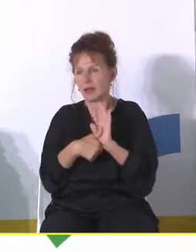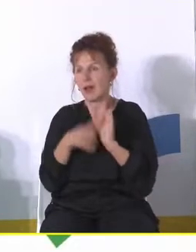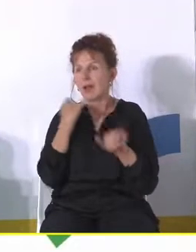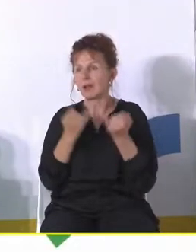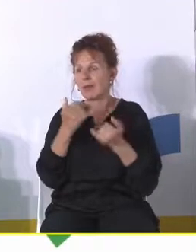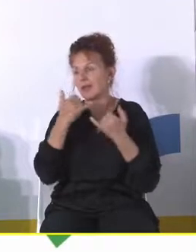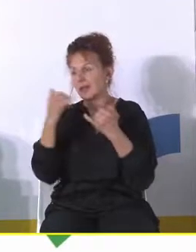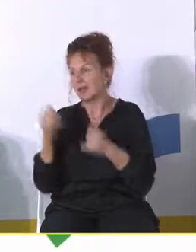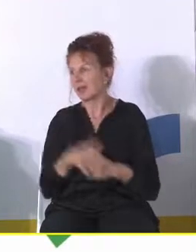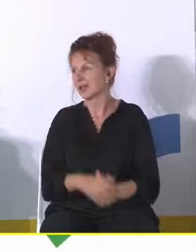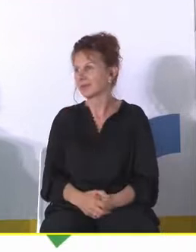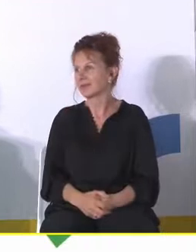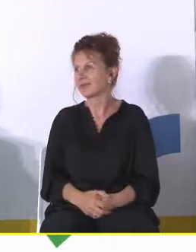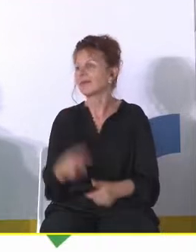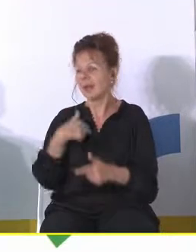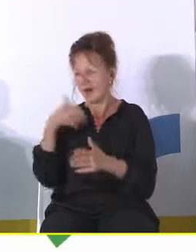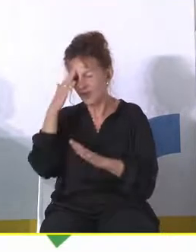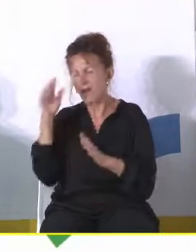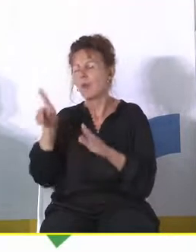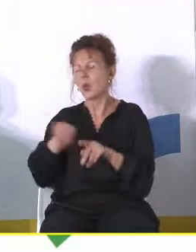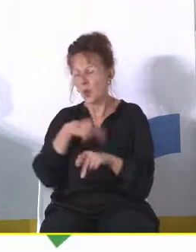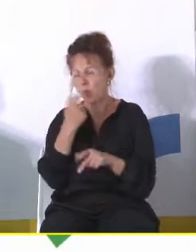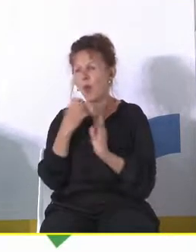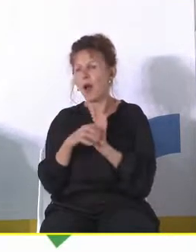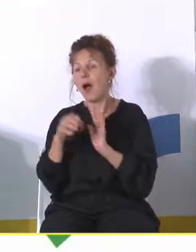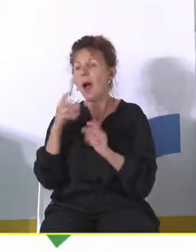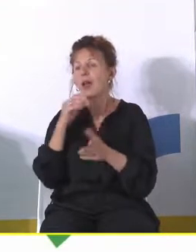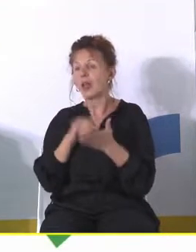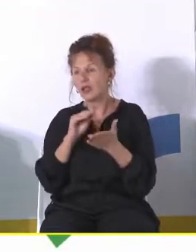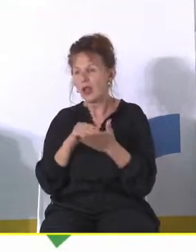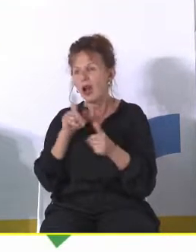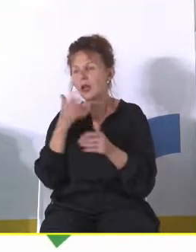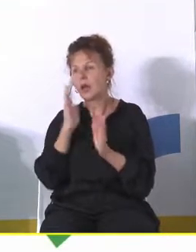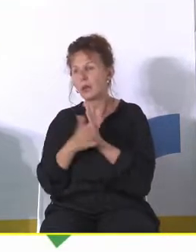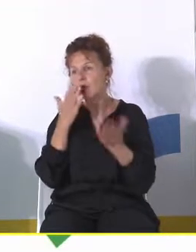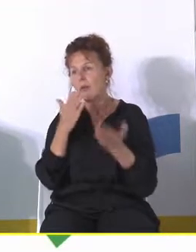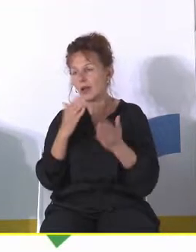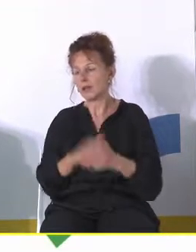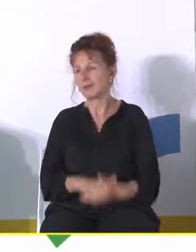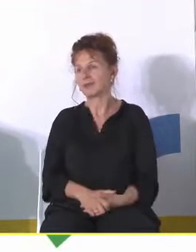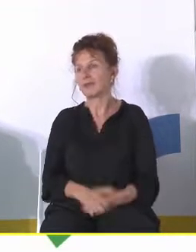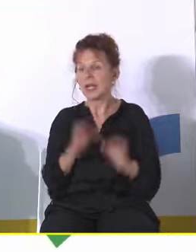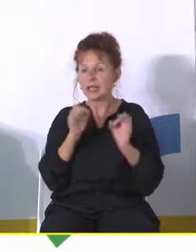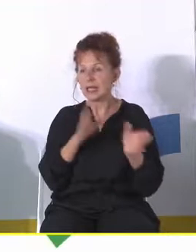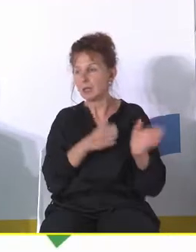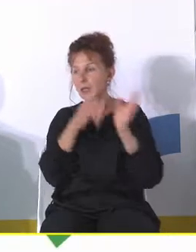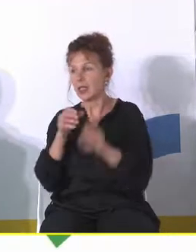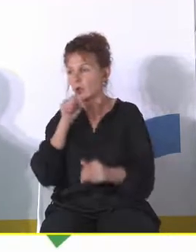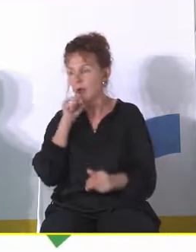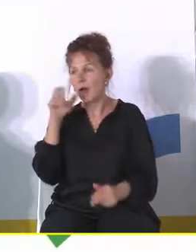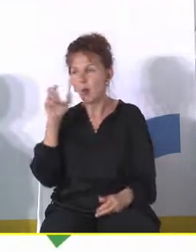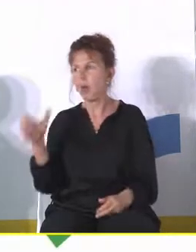Ja przepraszam, bo ja mógłbym tak długo opowiadać o doświadczeniach, ale to tak po prostu wygląda. Jasne. To przekazuję głos doktorowi